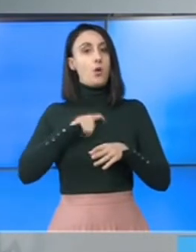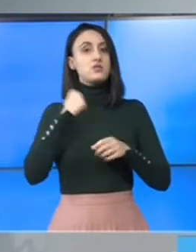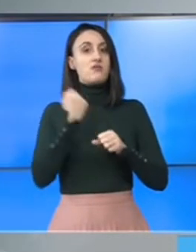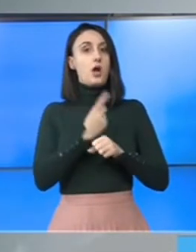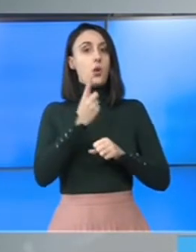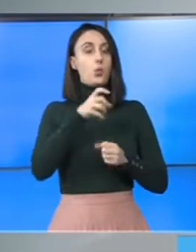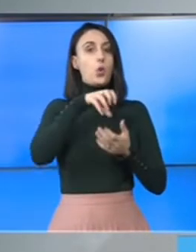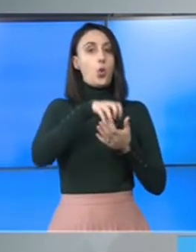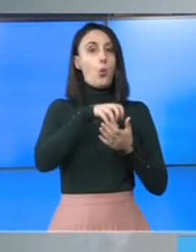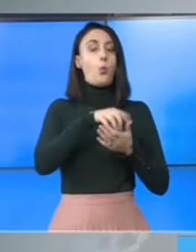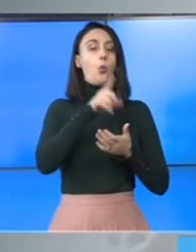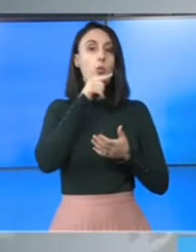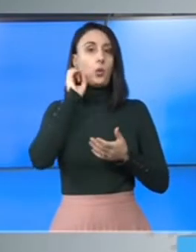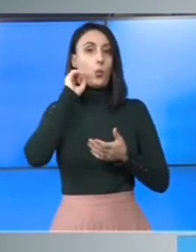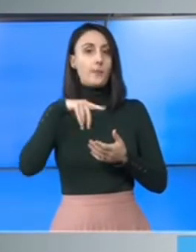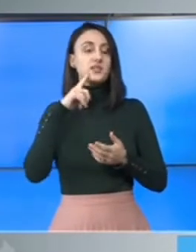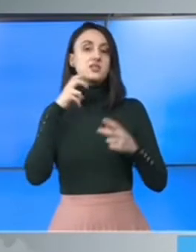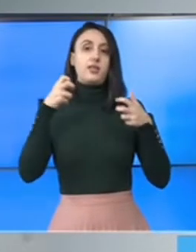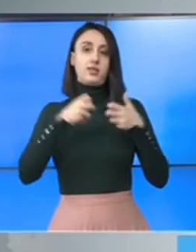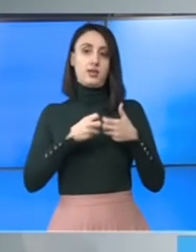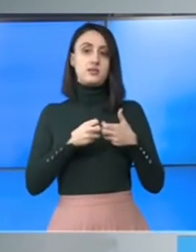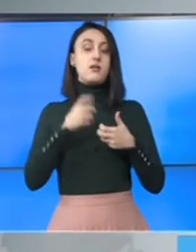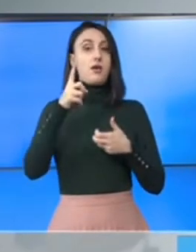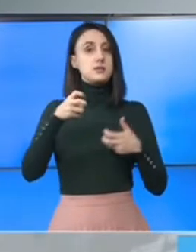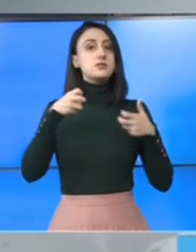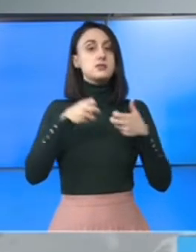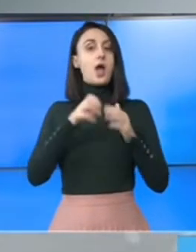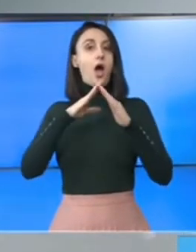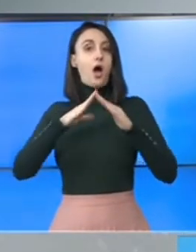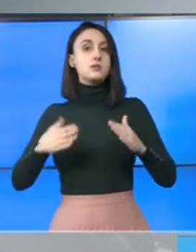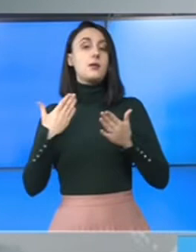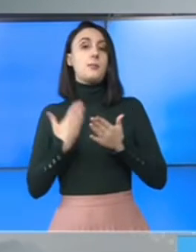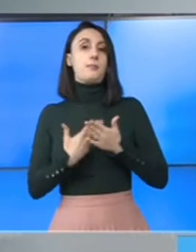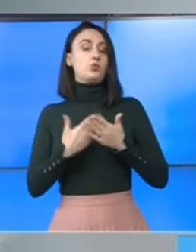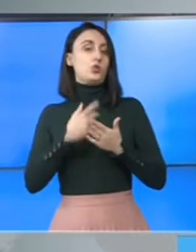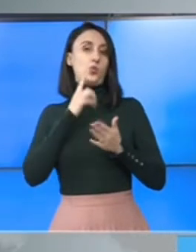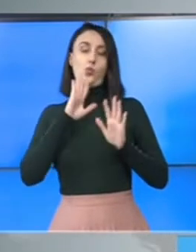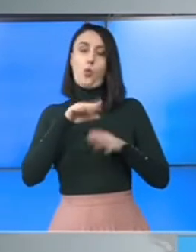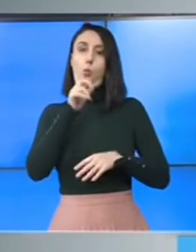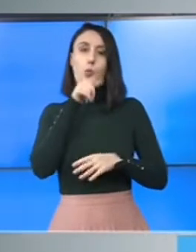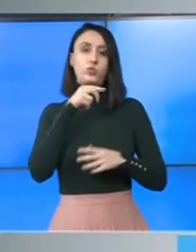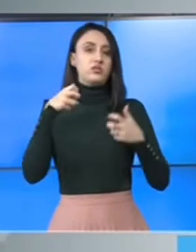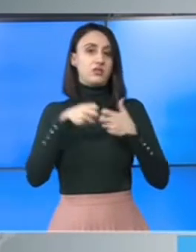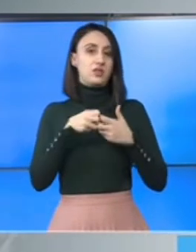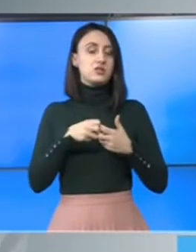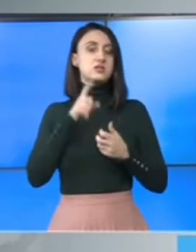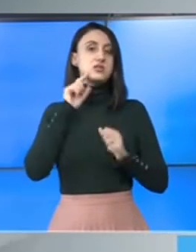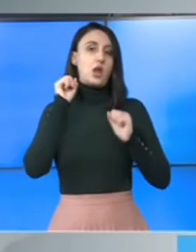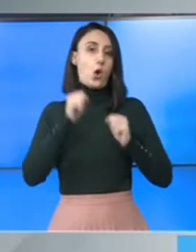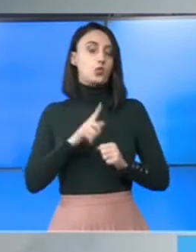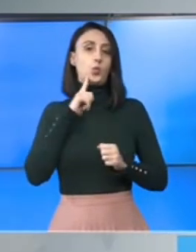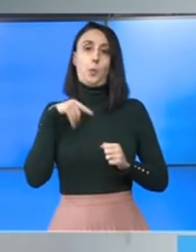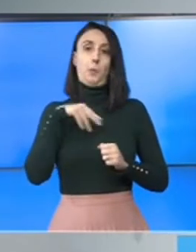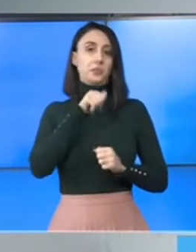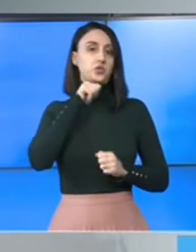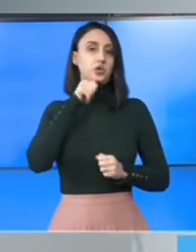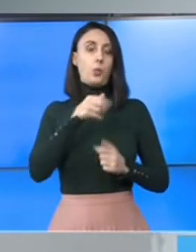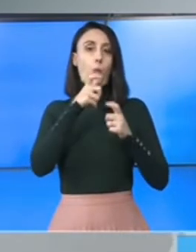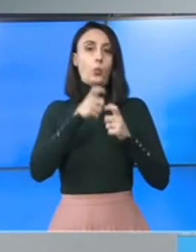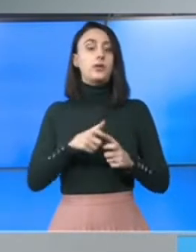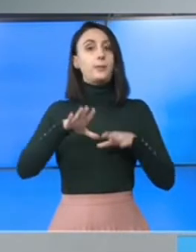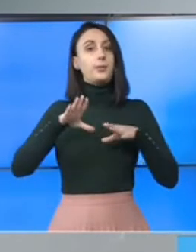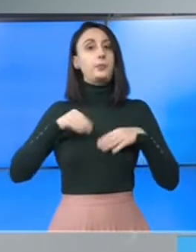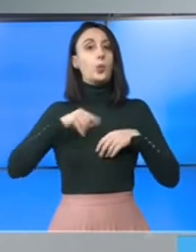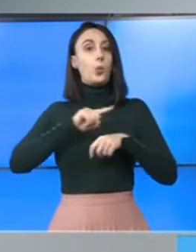un loc unde oamenii să se testeze. Ei se testează acasă pentru că n-au unde să se testeze. Să fim seriosi, nu merge nimeni la unitatea de